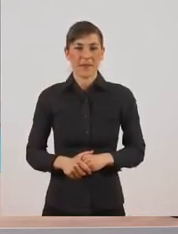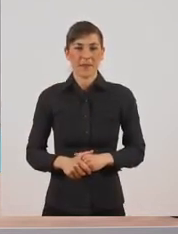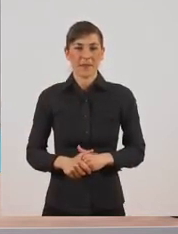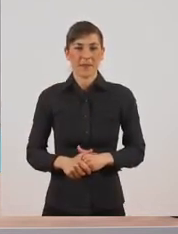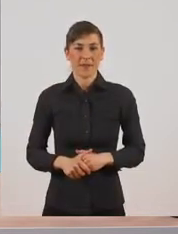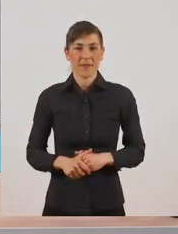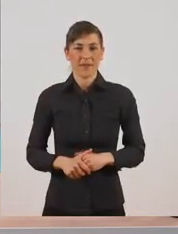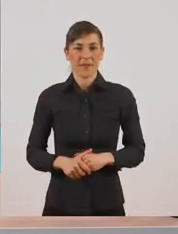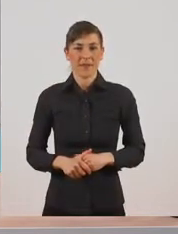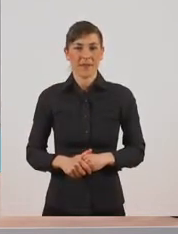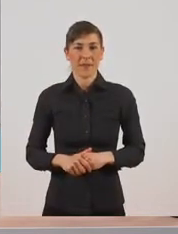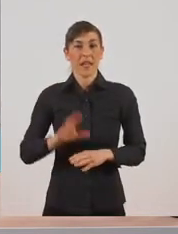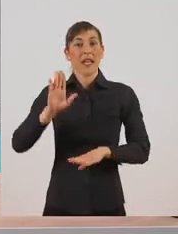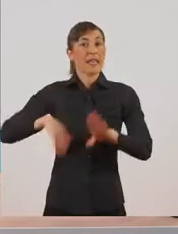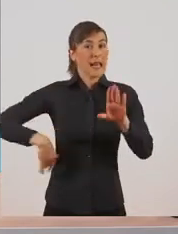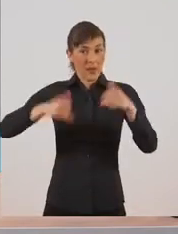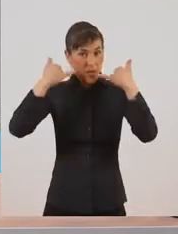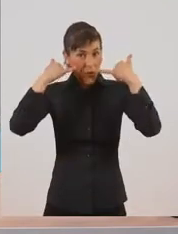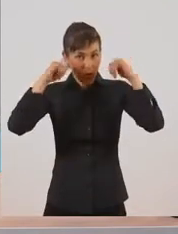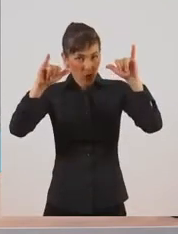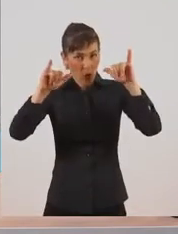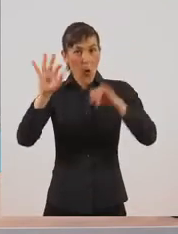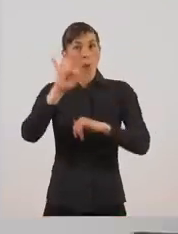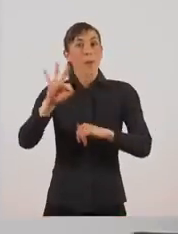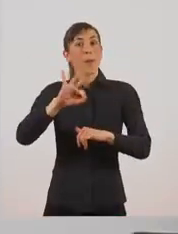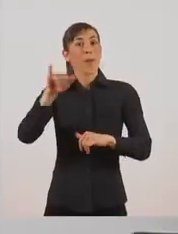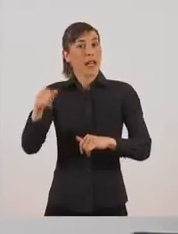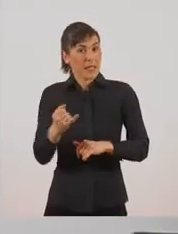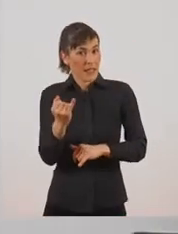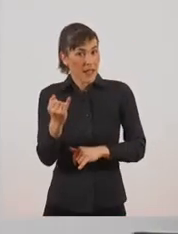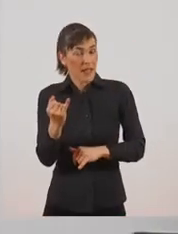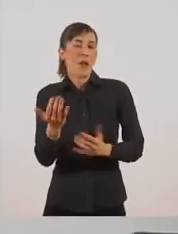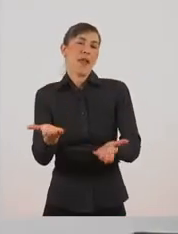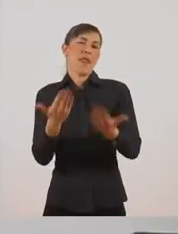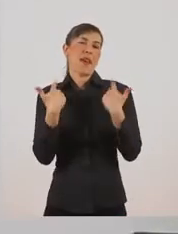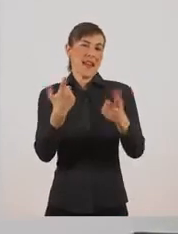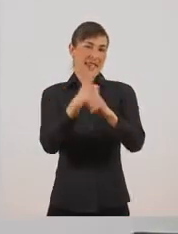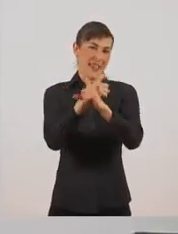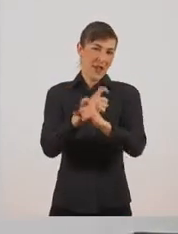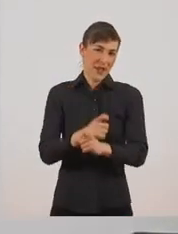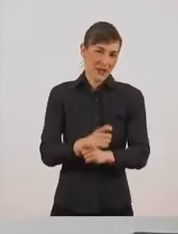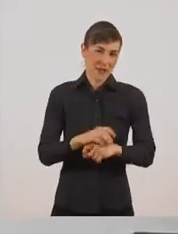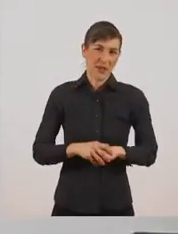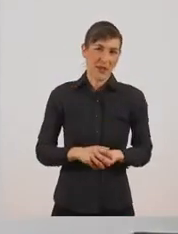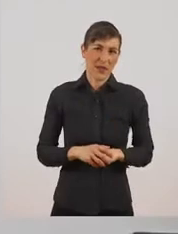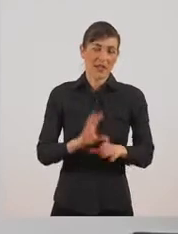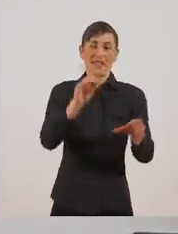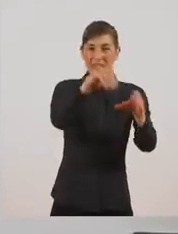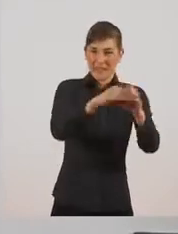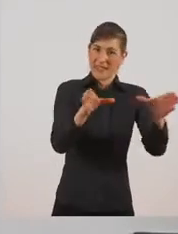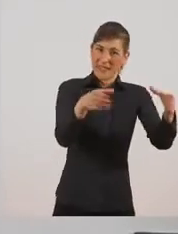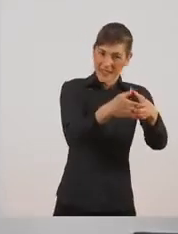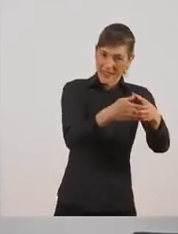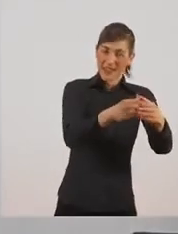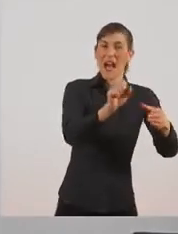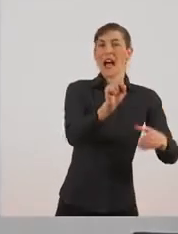Και τελευταίο μας ζωάκι είναι η μέλισσα, η οποία δεν έχει σπονδυλική στήλη, είπαμε και πριν, και ανήκει στα